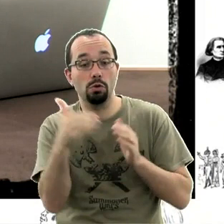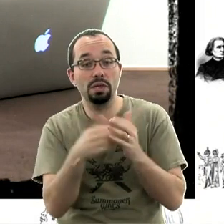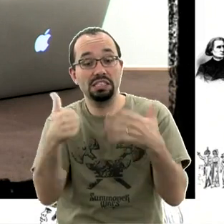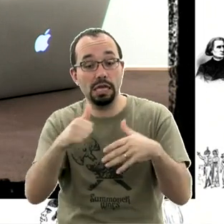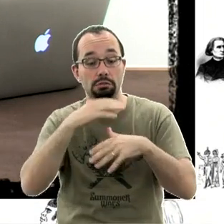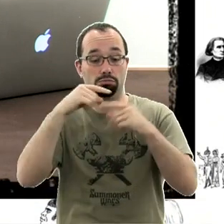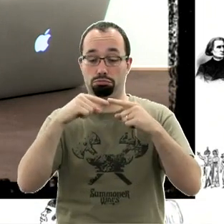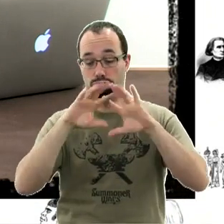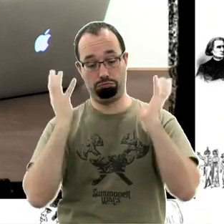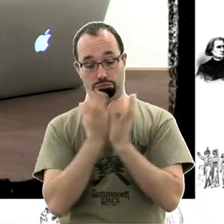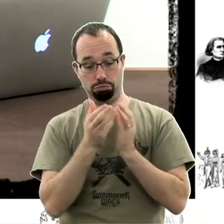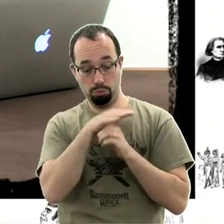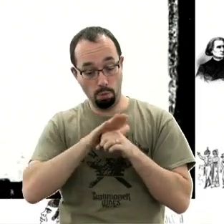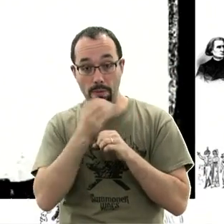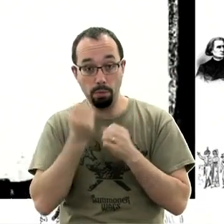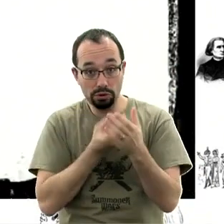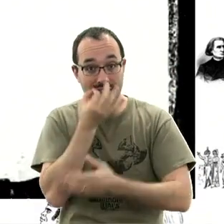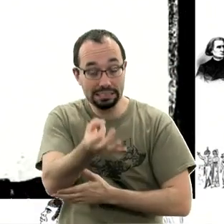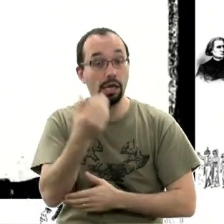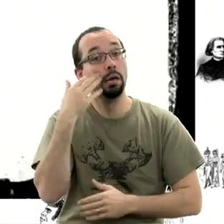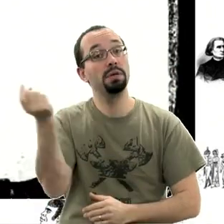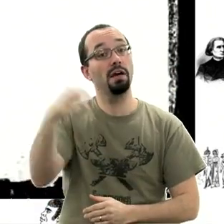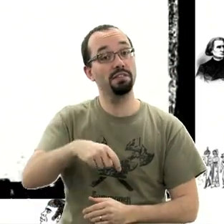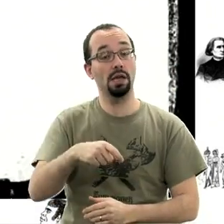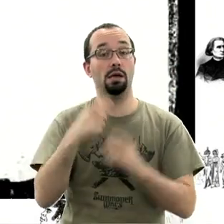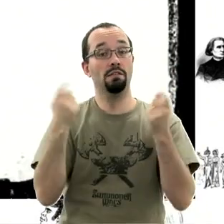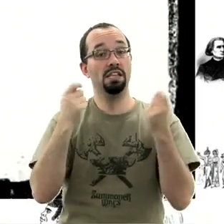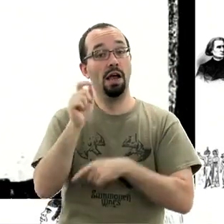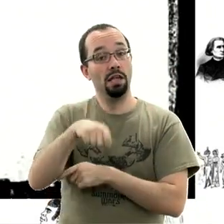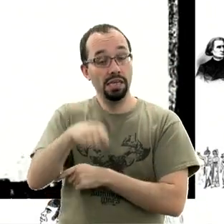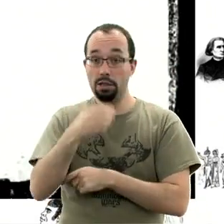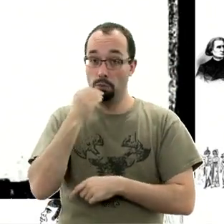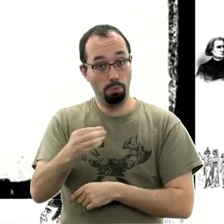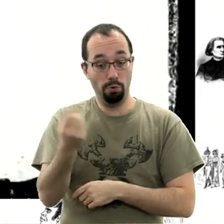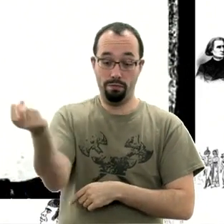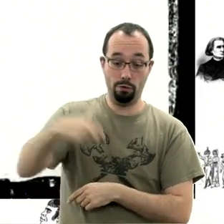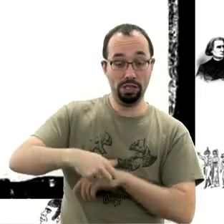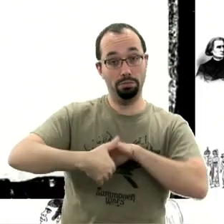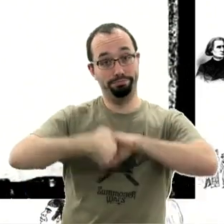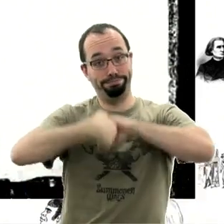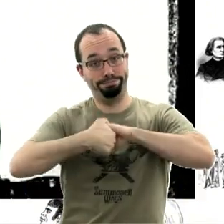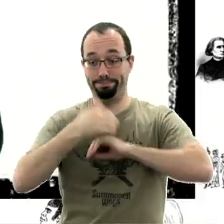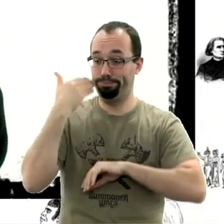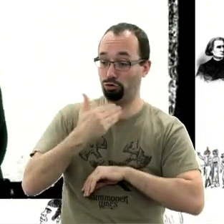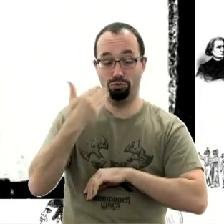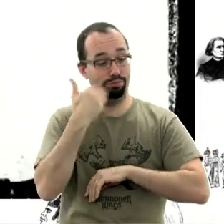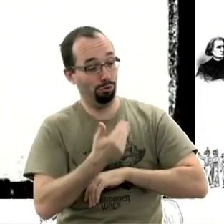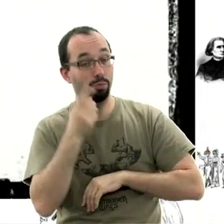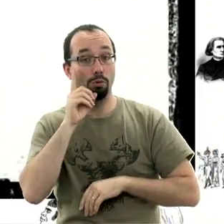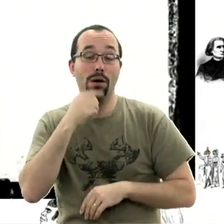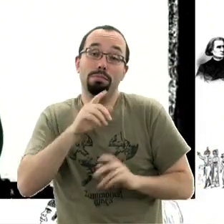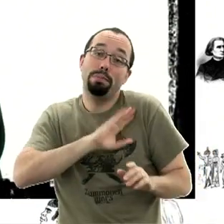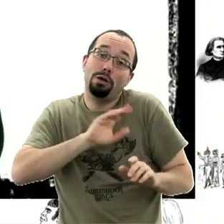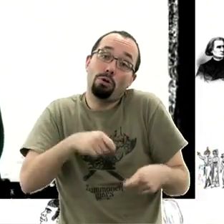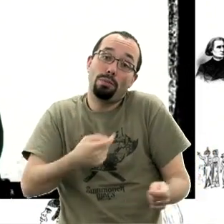On risque de se croiser sur le salon de Cannes. Si vous venez, n'hésitez pas à venir nous dire bonjour parce que nous sommes des gens extrêmement sympathiques